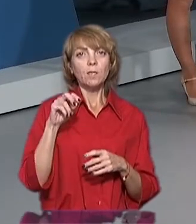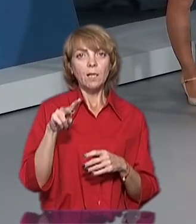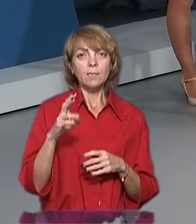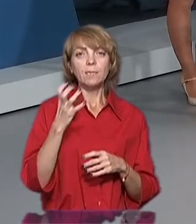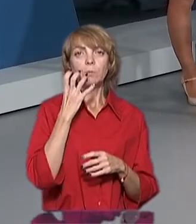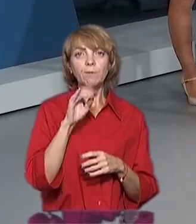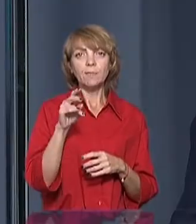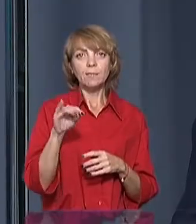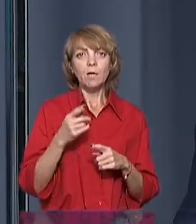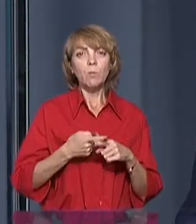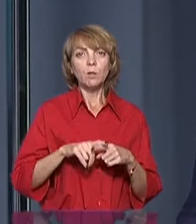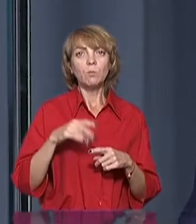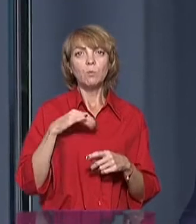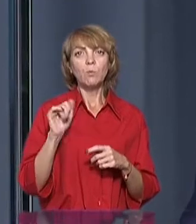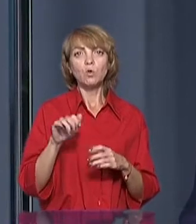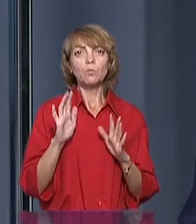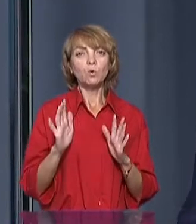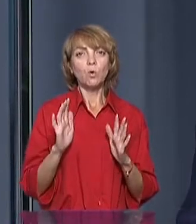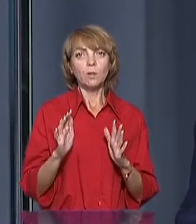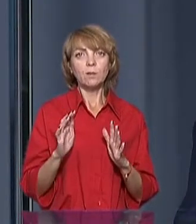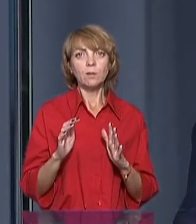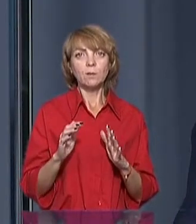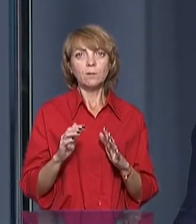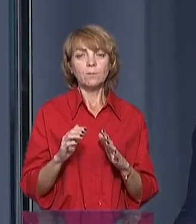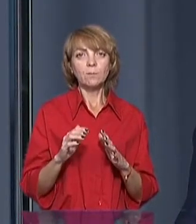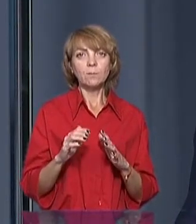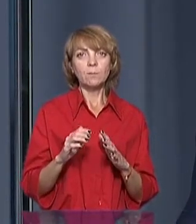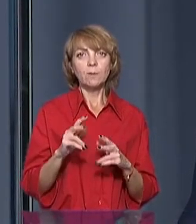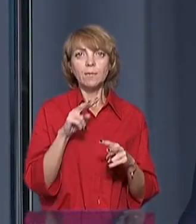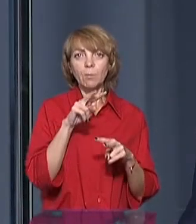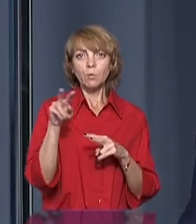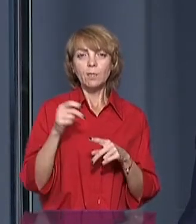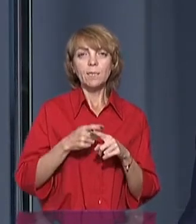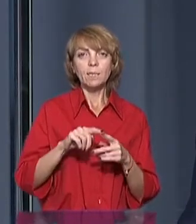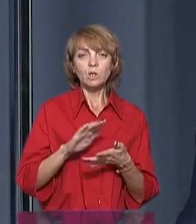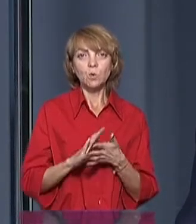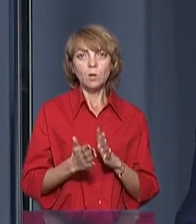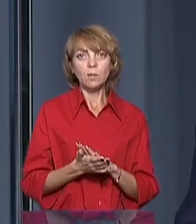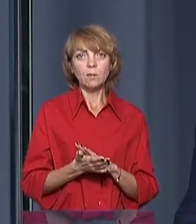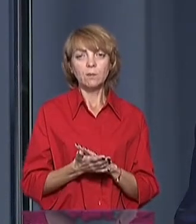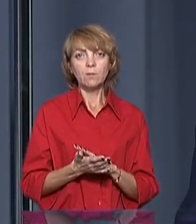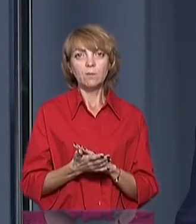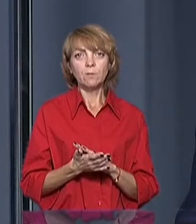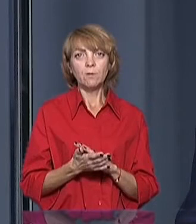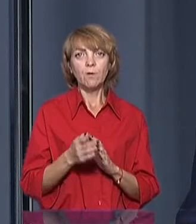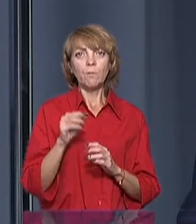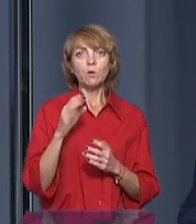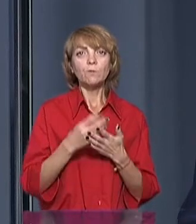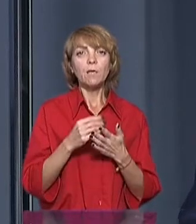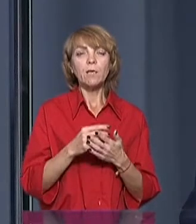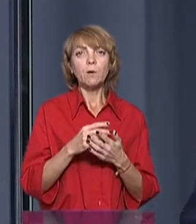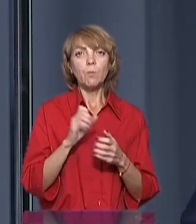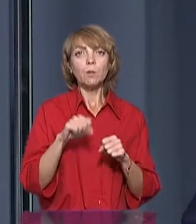теплові сети. Тому ми можемо тільки наблюдає за цією ситуацією, в меру своїх